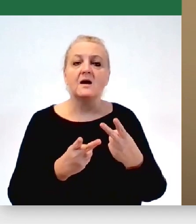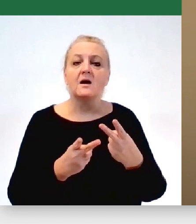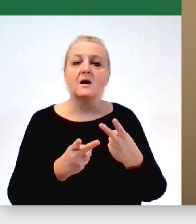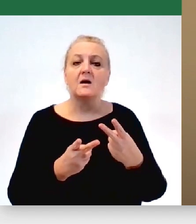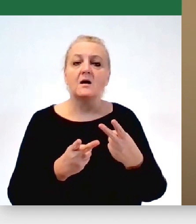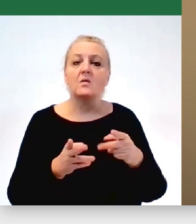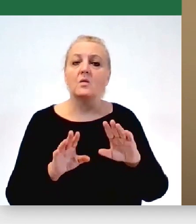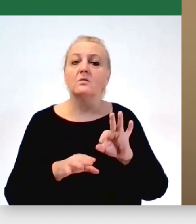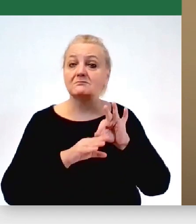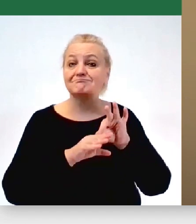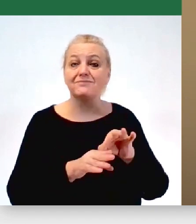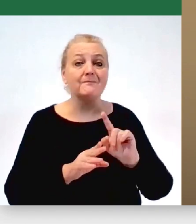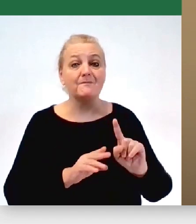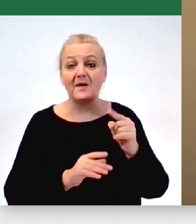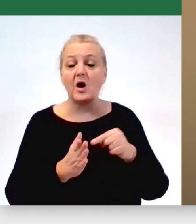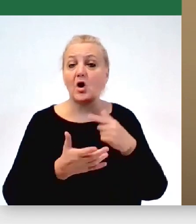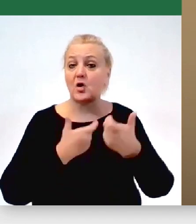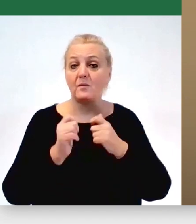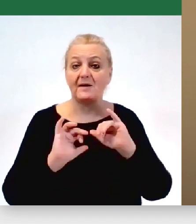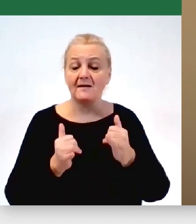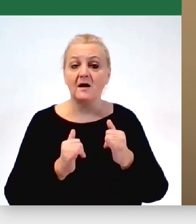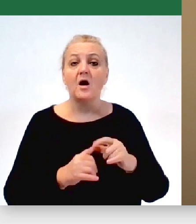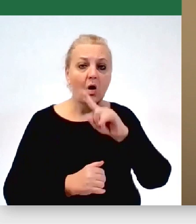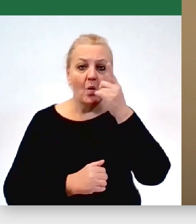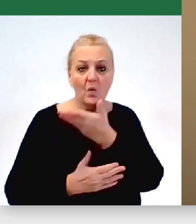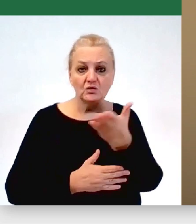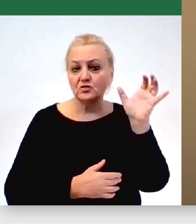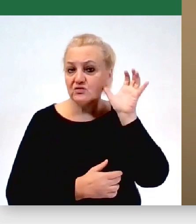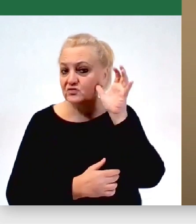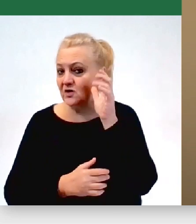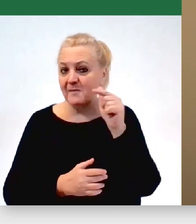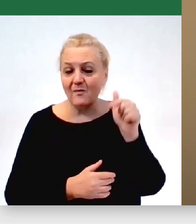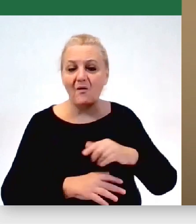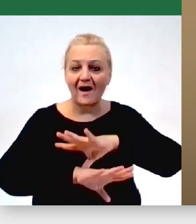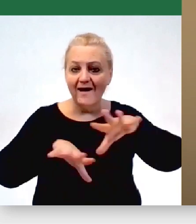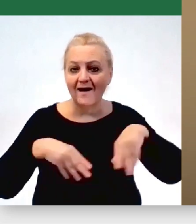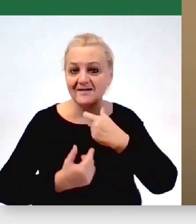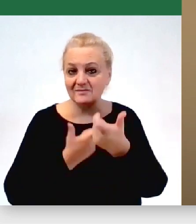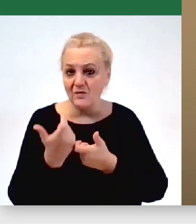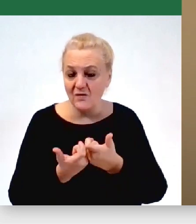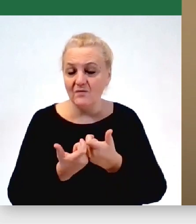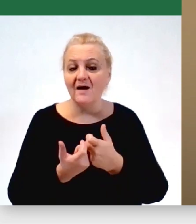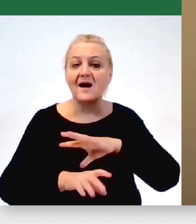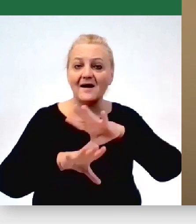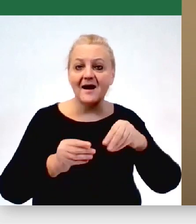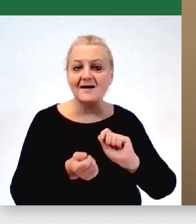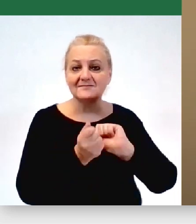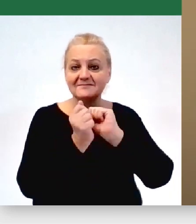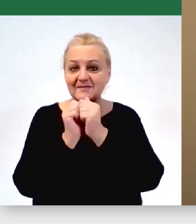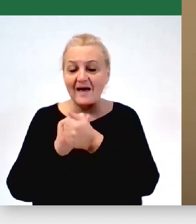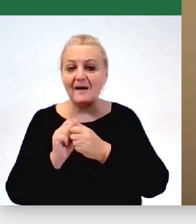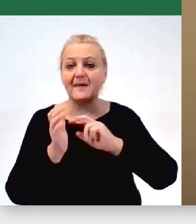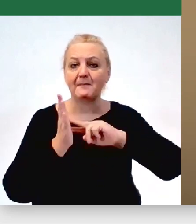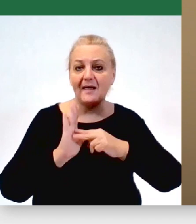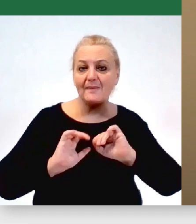a pilotaże najlepiej się robi wtedy, kiedy się słucha ludzi i robi się to wspólnie z nimi i wspólnie z nimi się zmienia plany